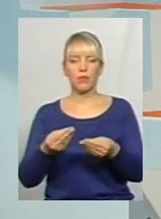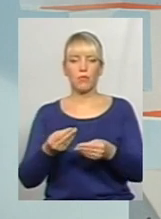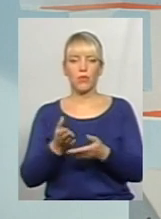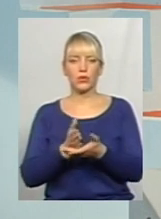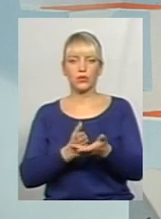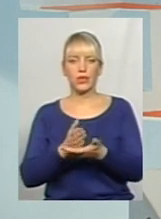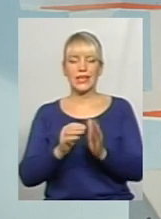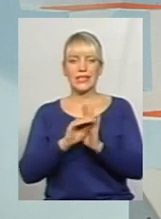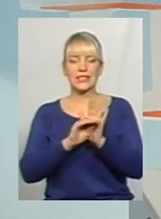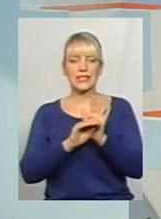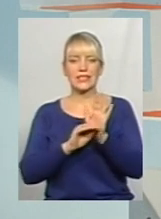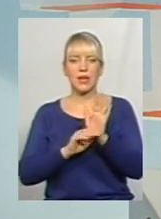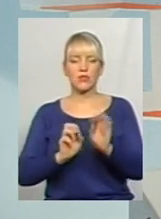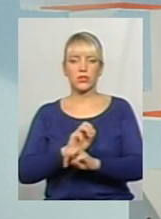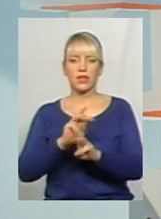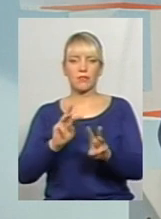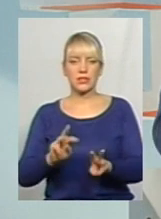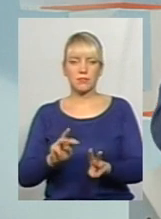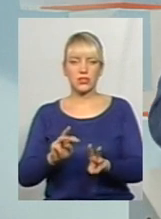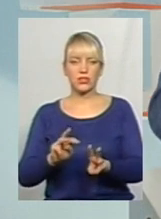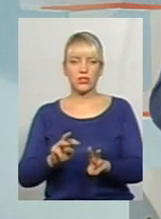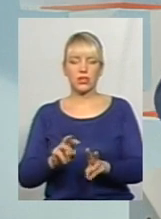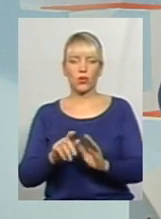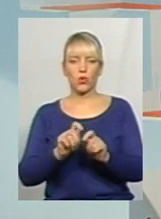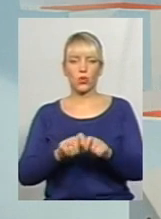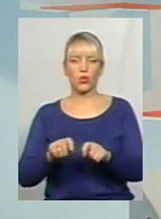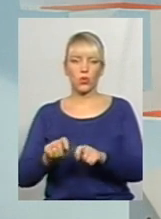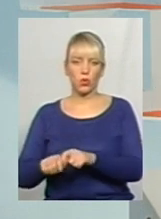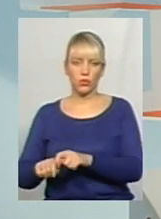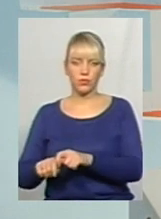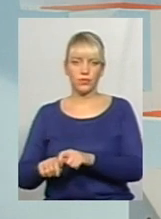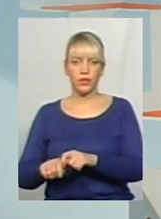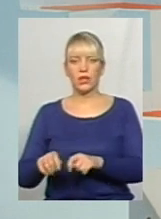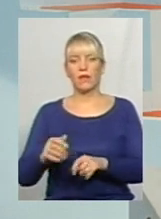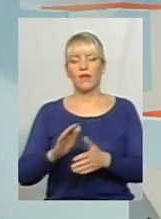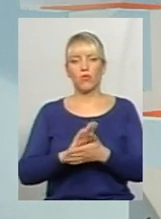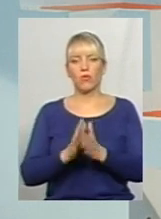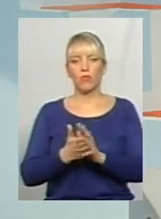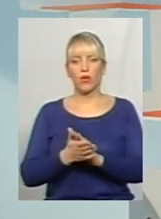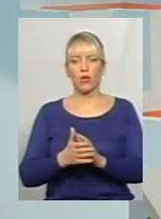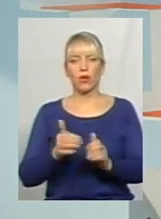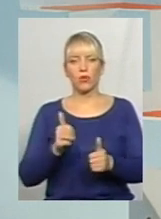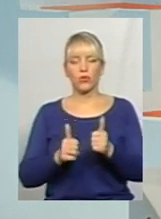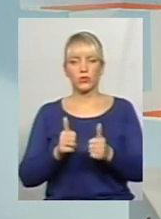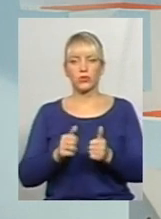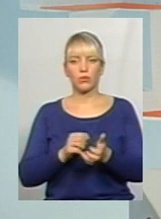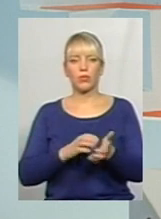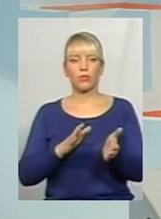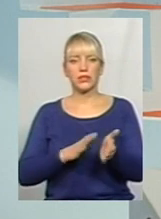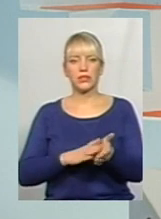забезпечені системного контролю. В умовах конкурсу прописано, що